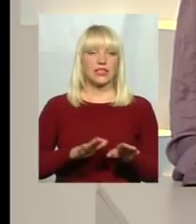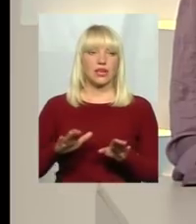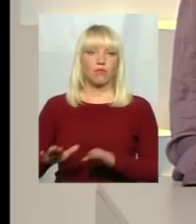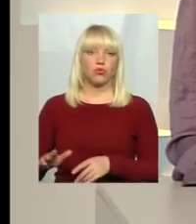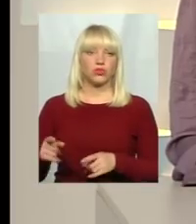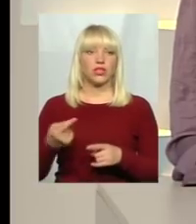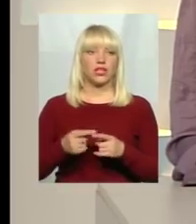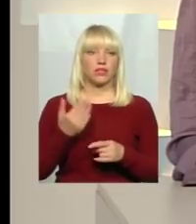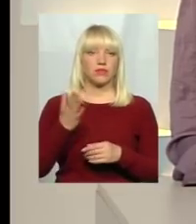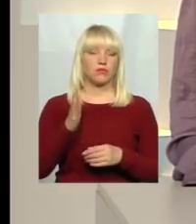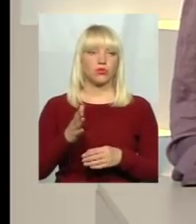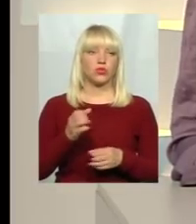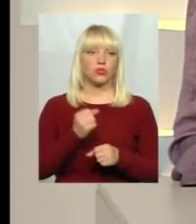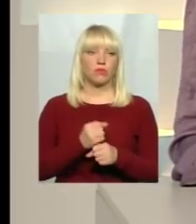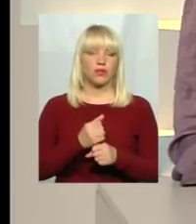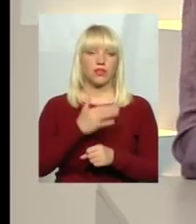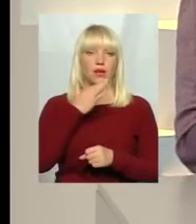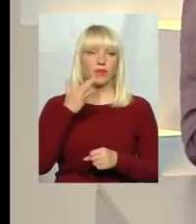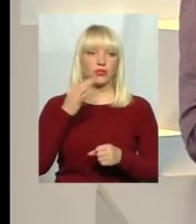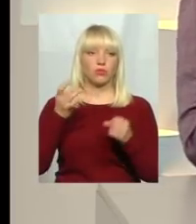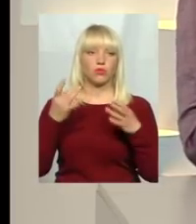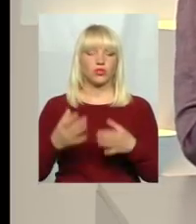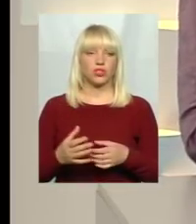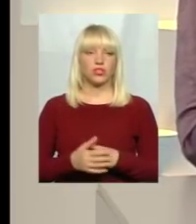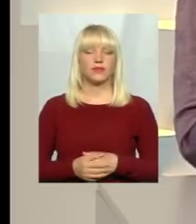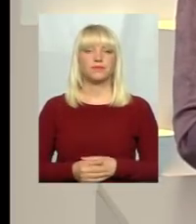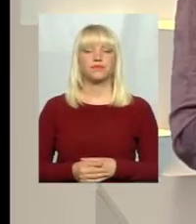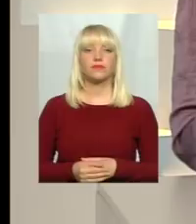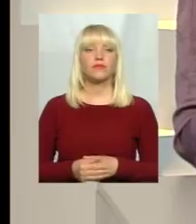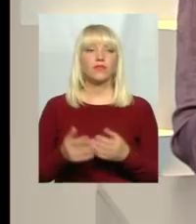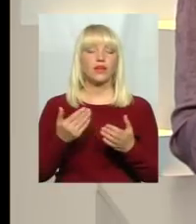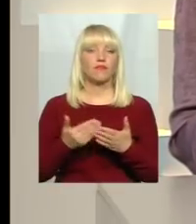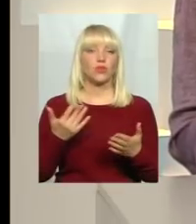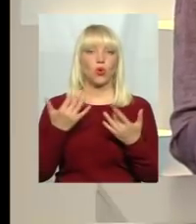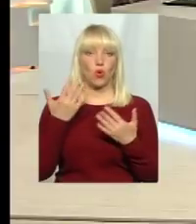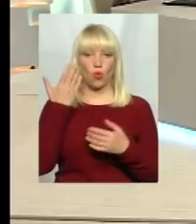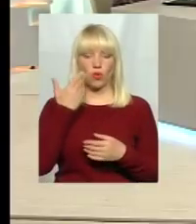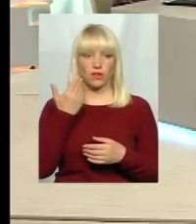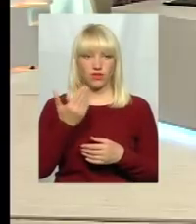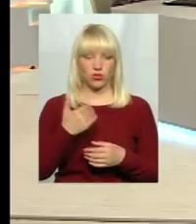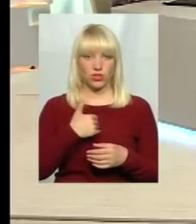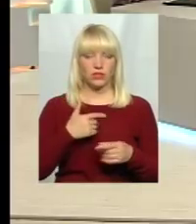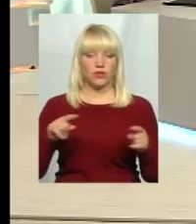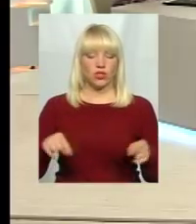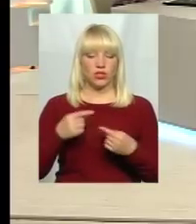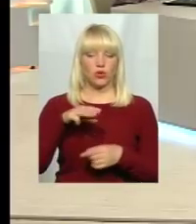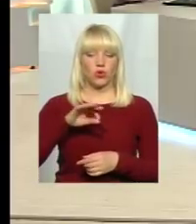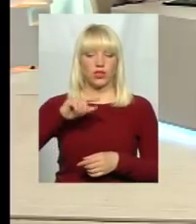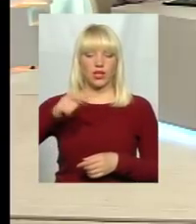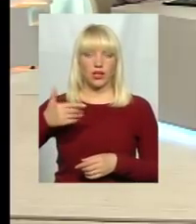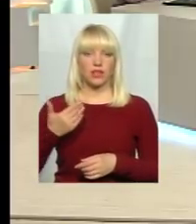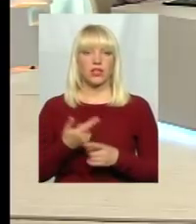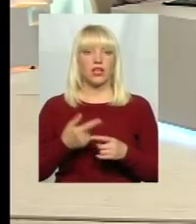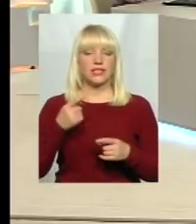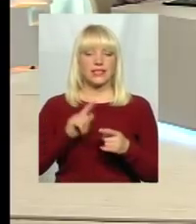зробити набагато простіше. Пане Василю, відколи ви хотіли вже створити ОТГ, минуло майже три роки, і за цей час утворено в